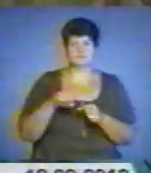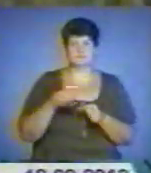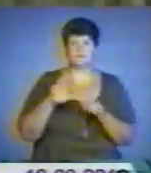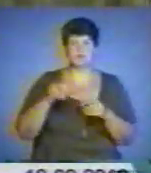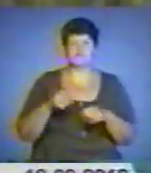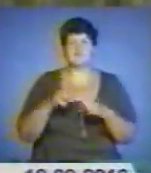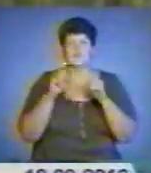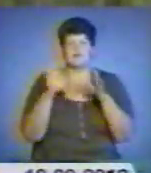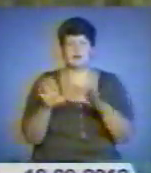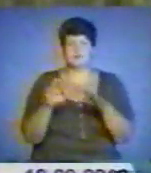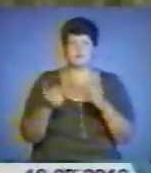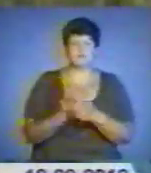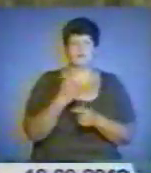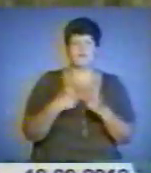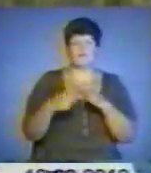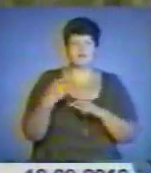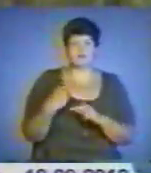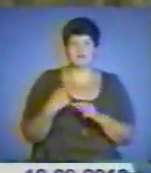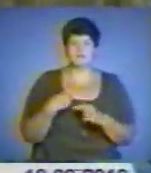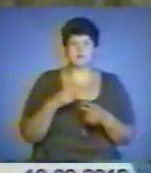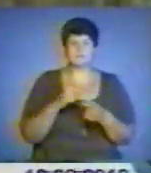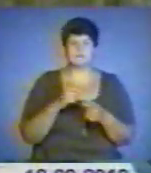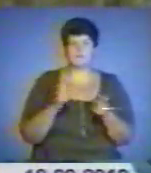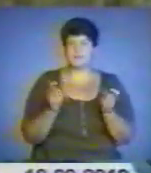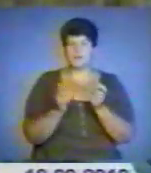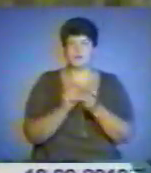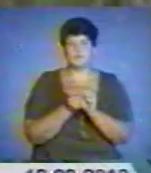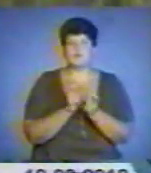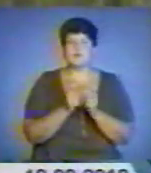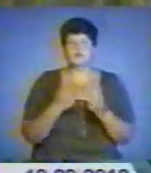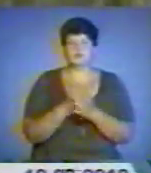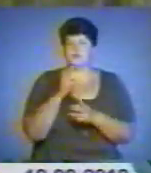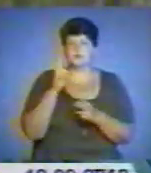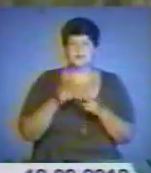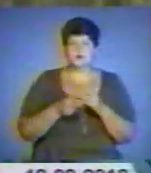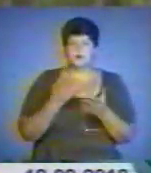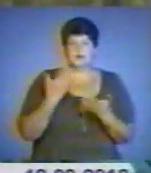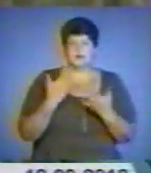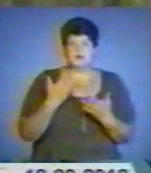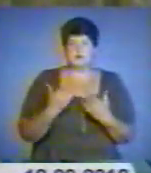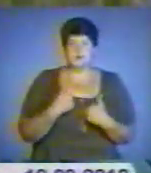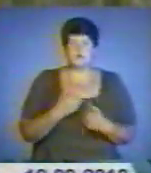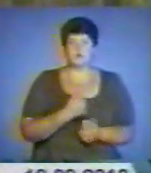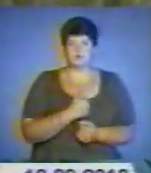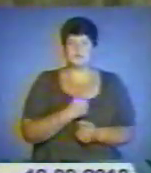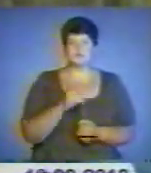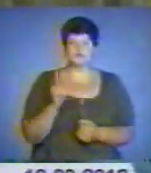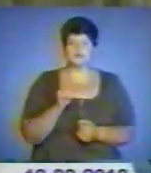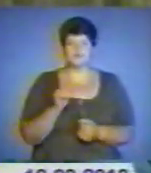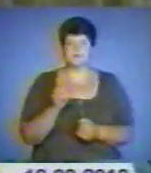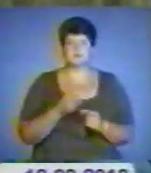віддавали, потім знову повертали. Ми там воювали до кінця, але мені хочеться, це